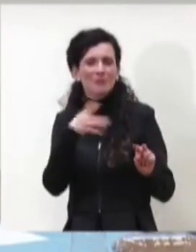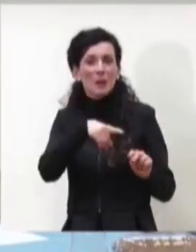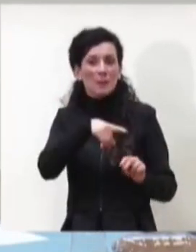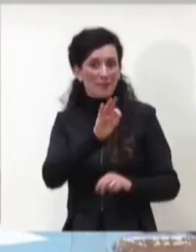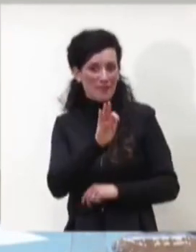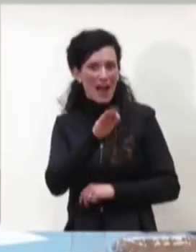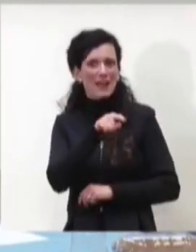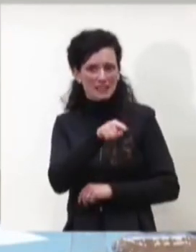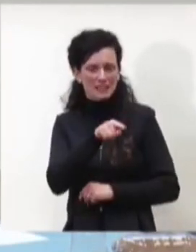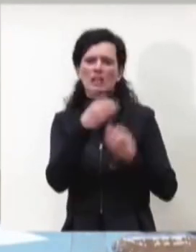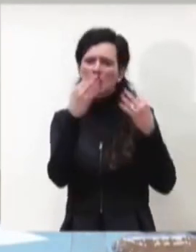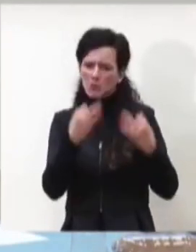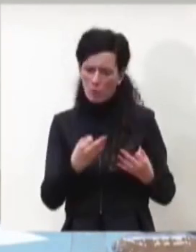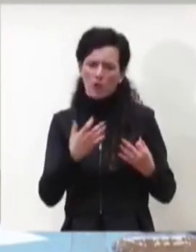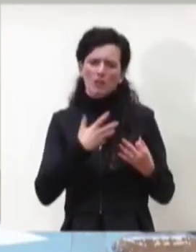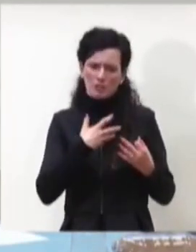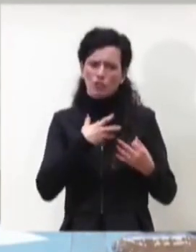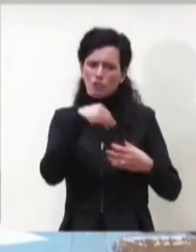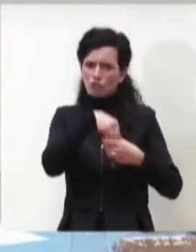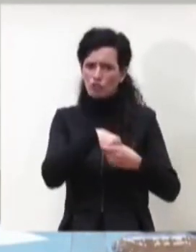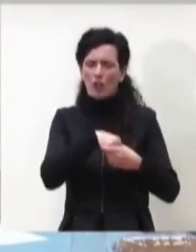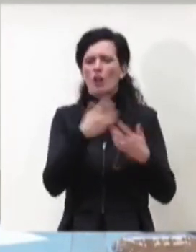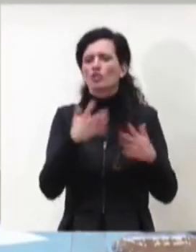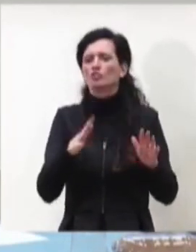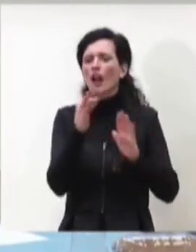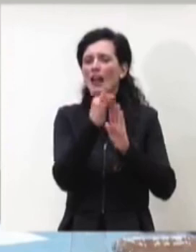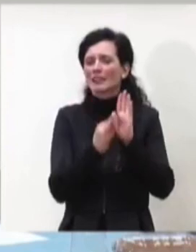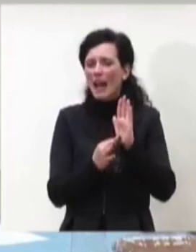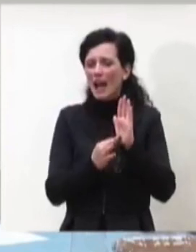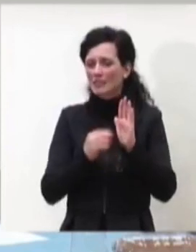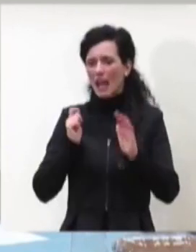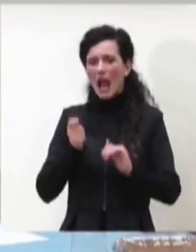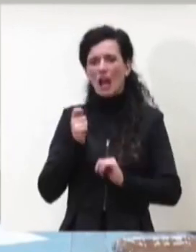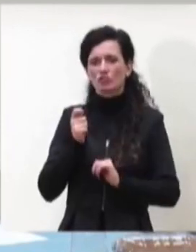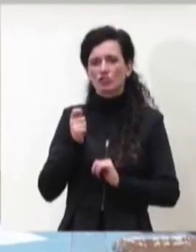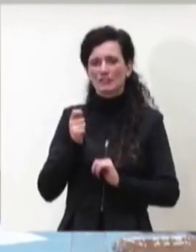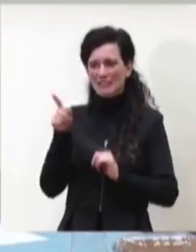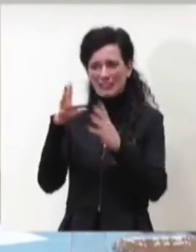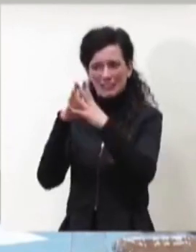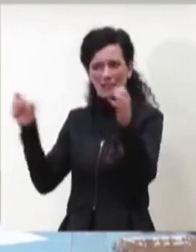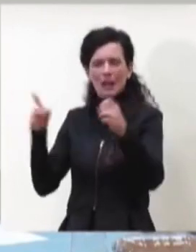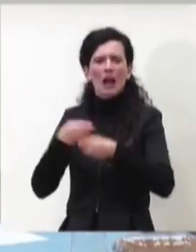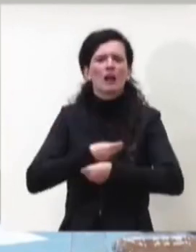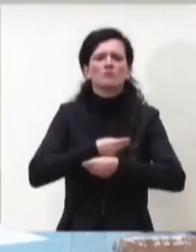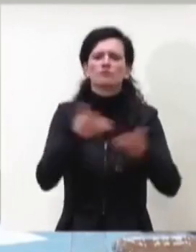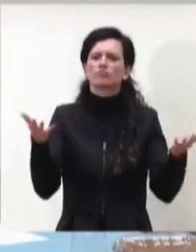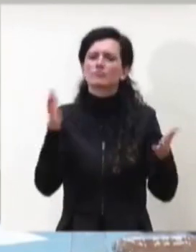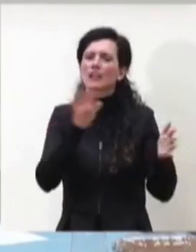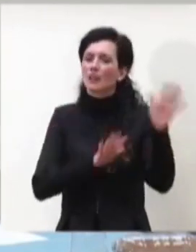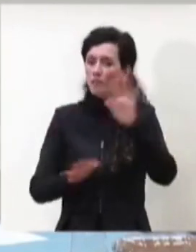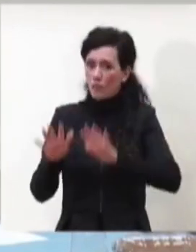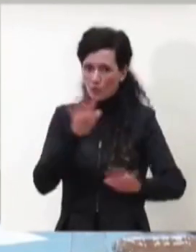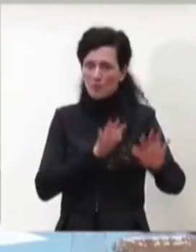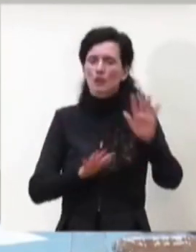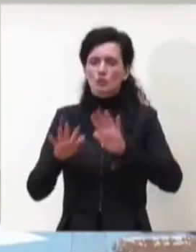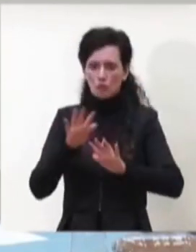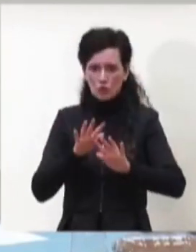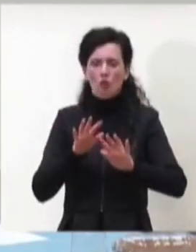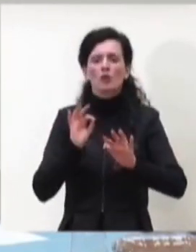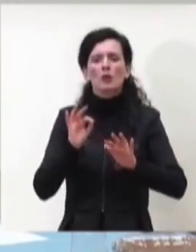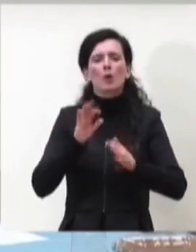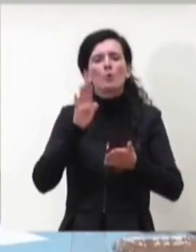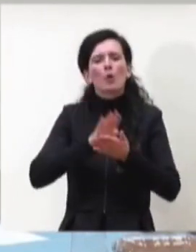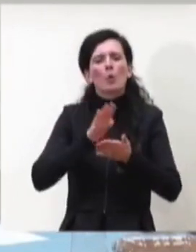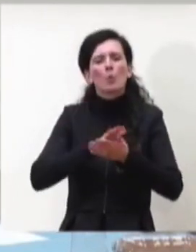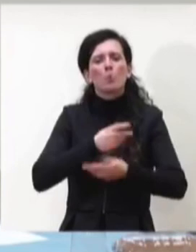Pfizer i dati che sono stati forniti alle agenzie regolatorie diffusi nella pubblicazione